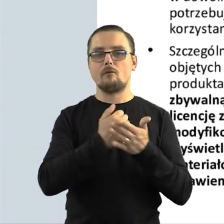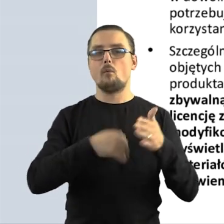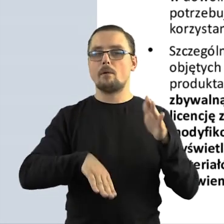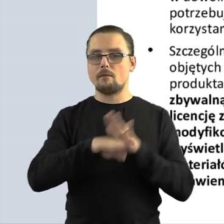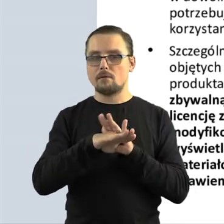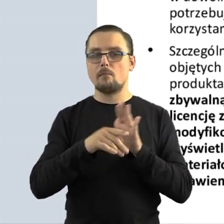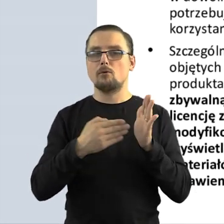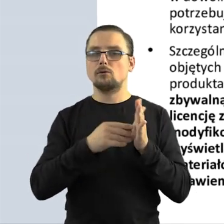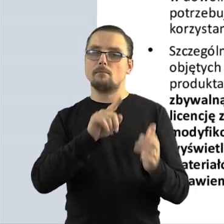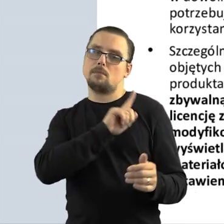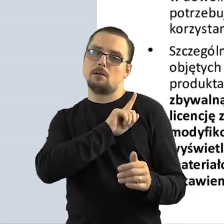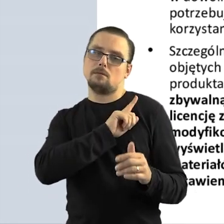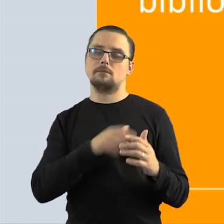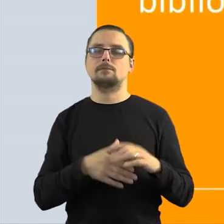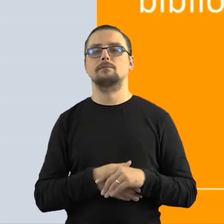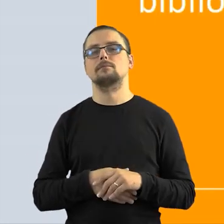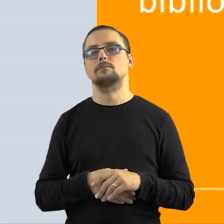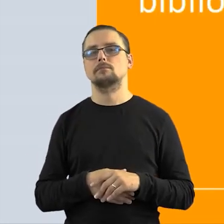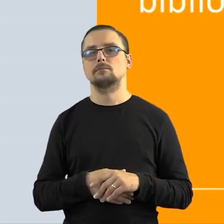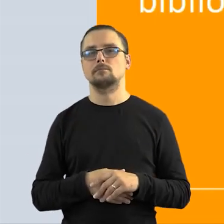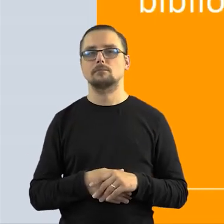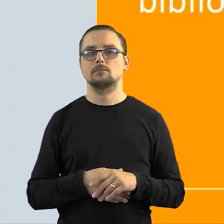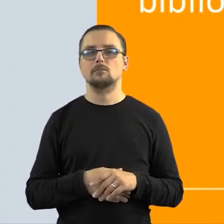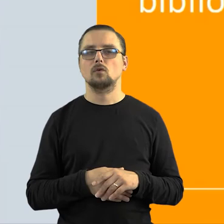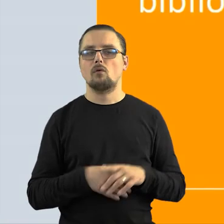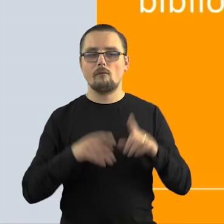zaczynają schody i należy być jeszcze bardziej uważnym.